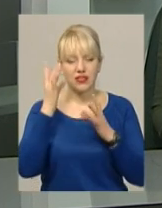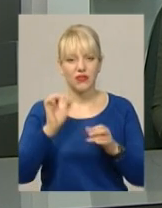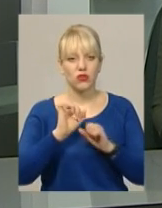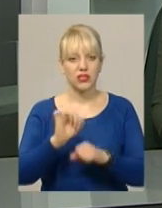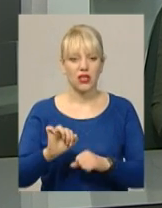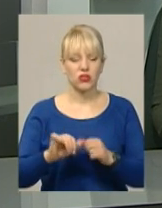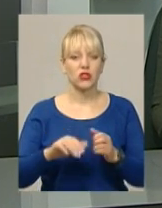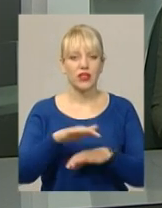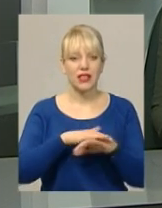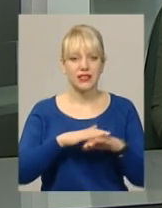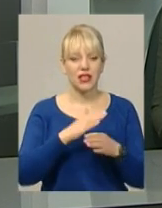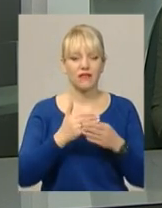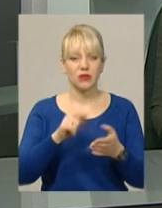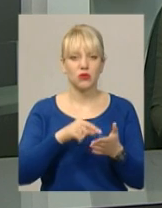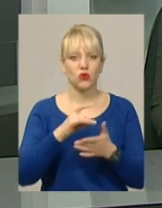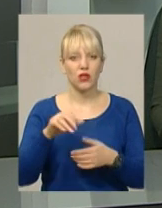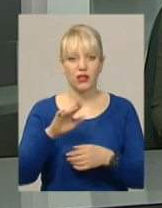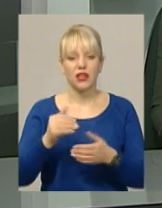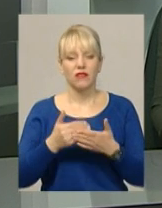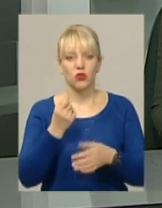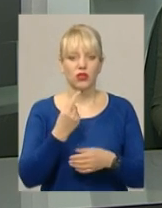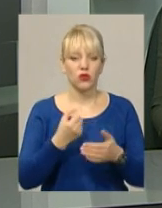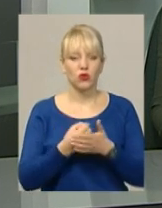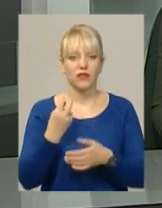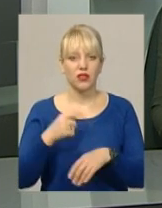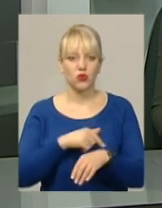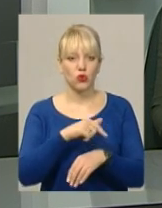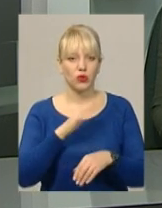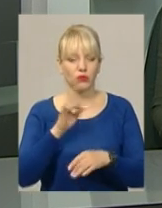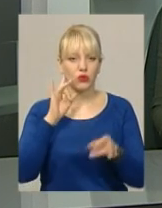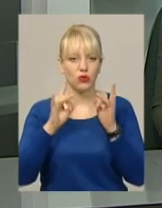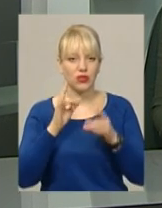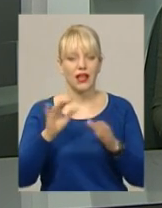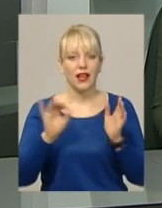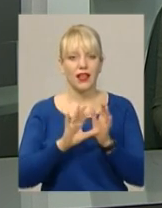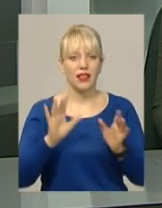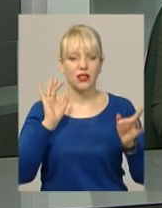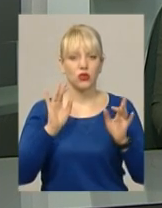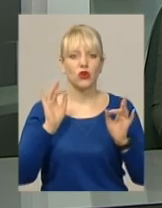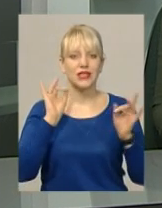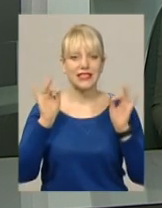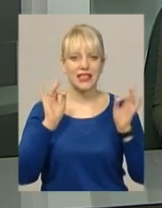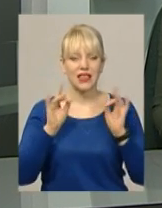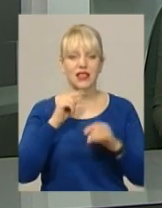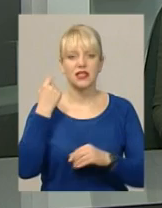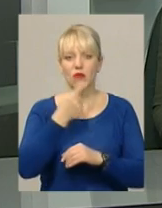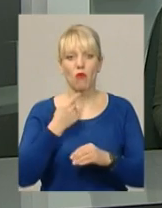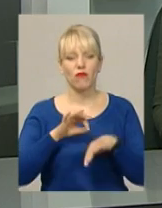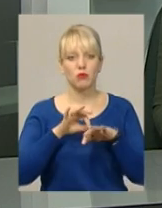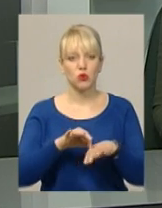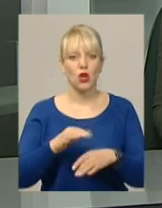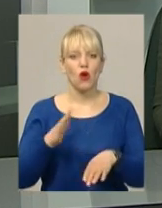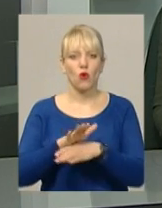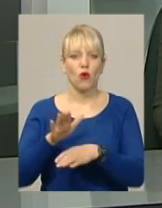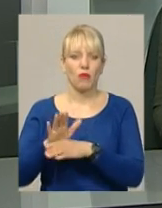міської ради. Від 11 до 12 години лунатиме електросирена з мовним супроводом команд. Така перевірка, за інформацією